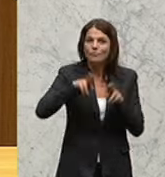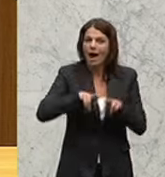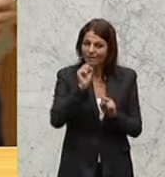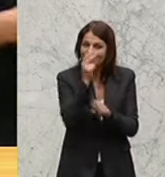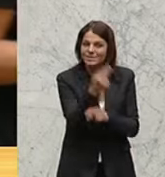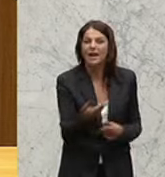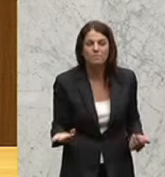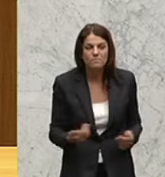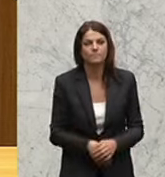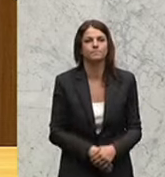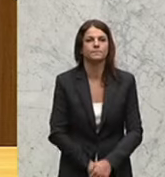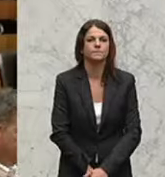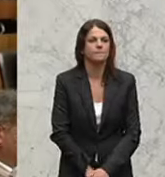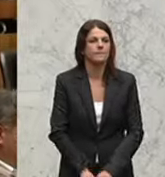sehen.